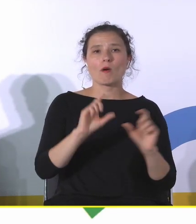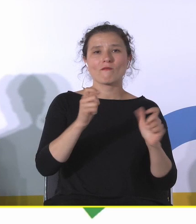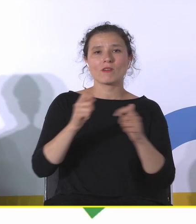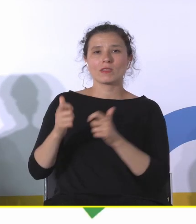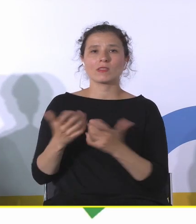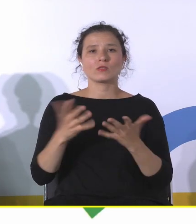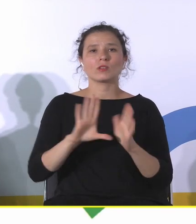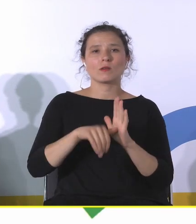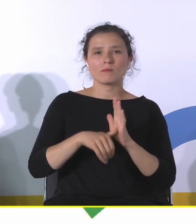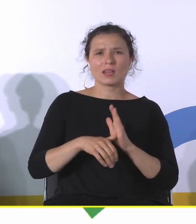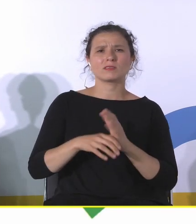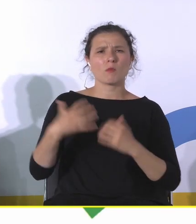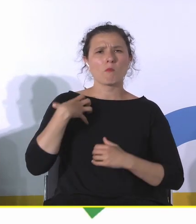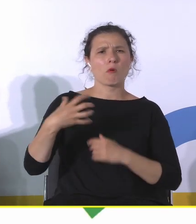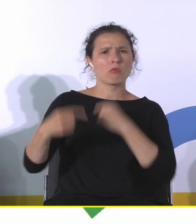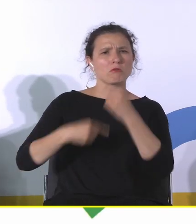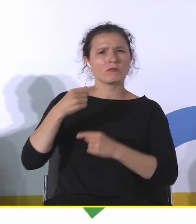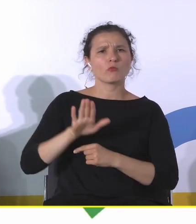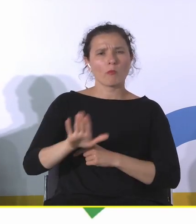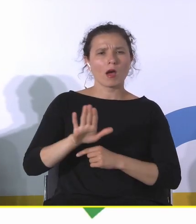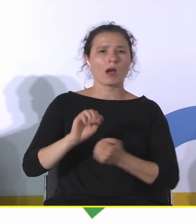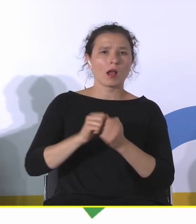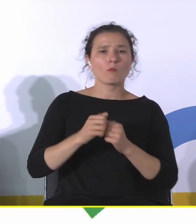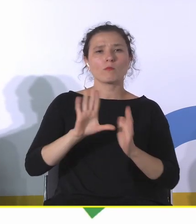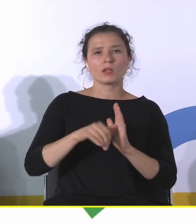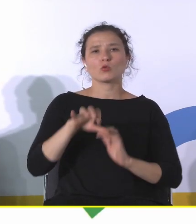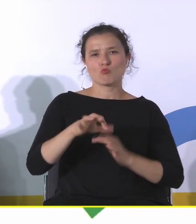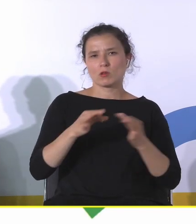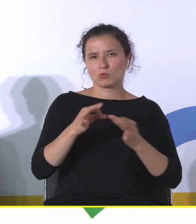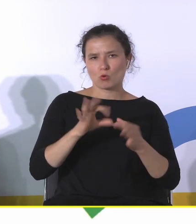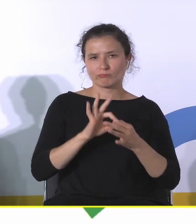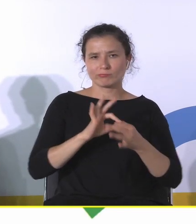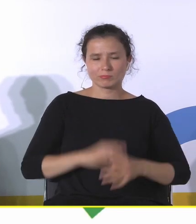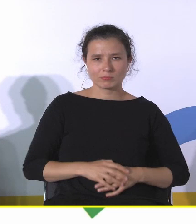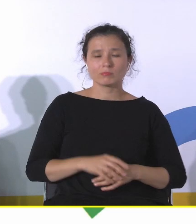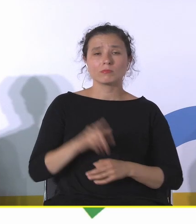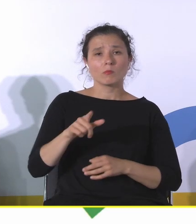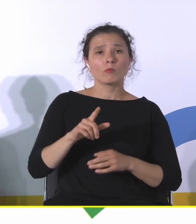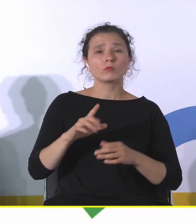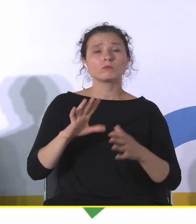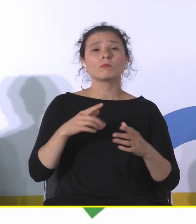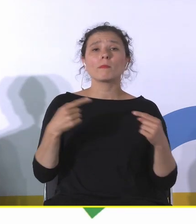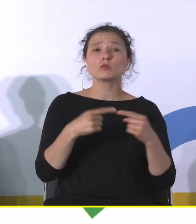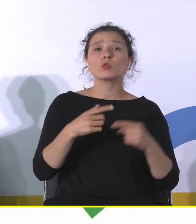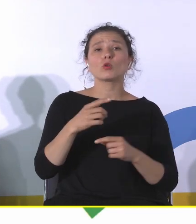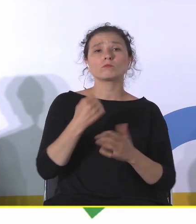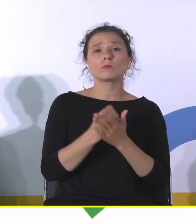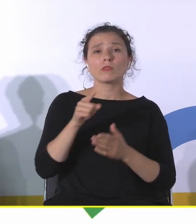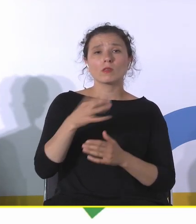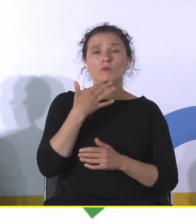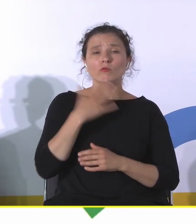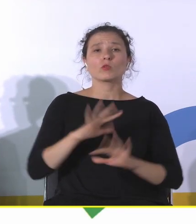dziedzictwo czy w miastach historycznych. Bo myślę, że ona łączy tą kwestię, którą ty poruszyłeś, to znaczy to, że dziedzictwo kulturowe tak